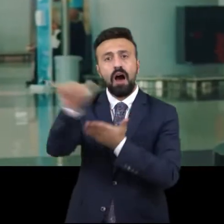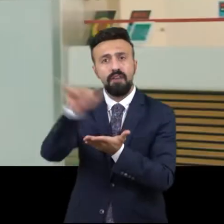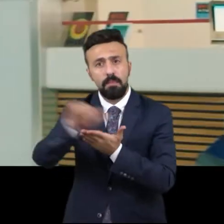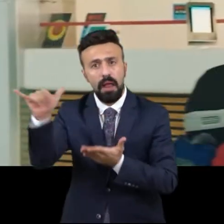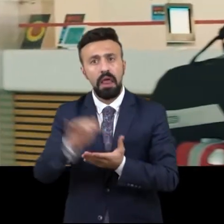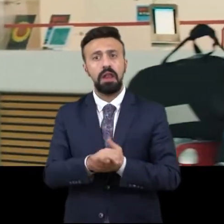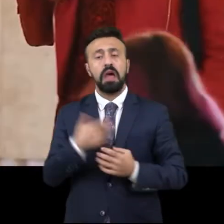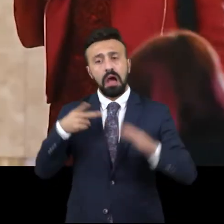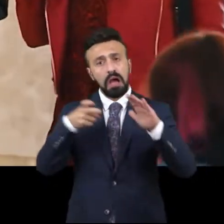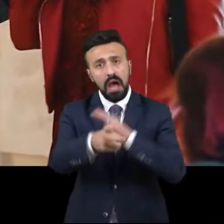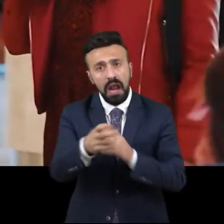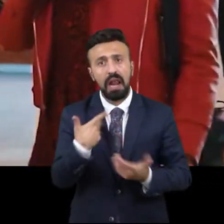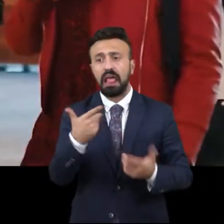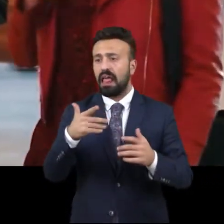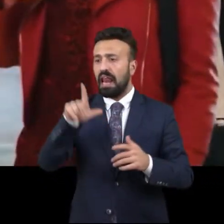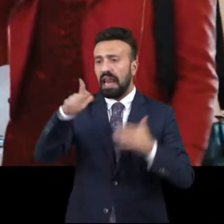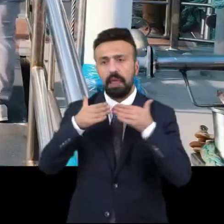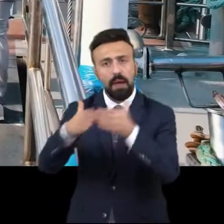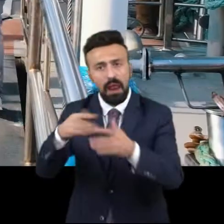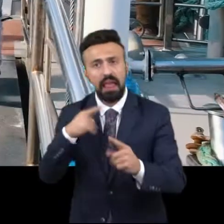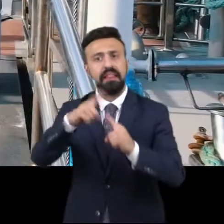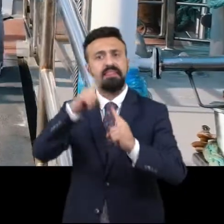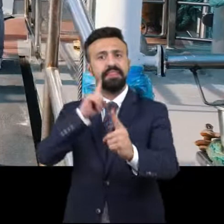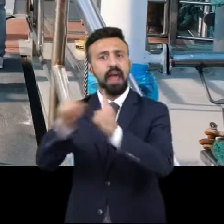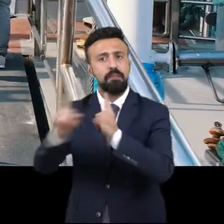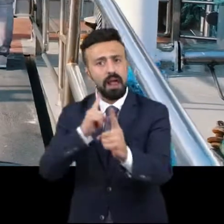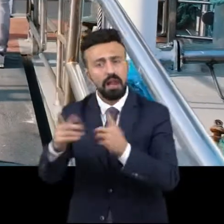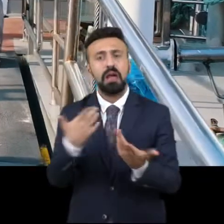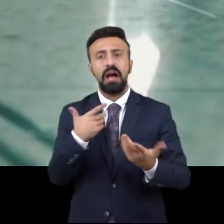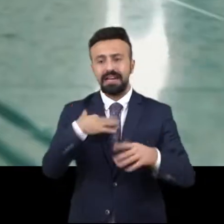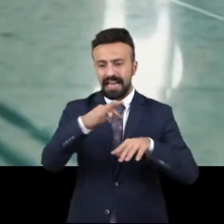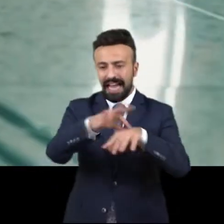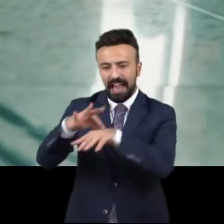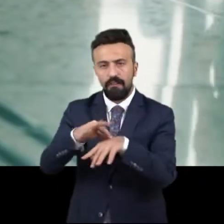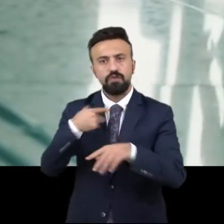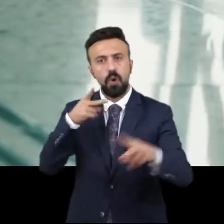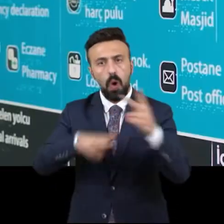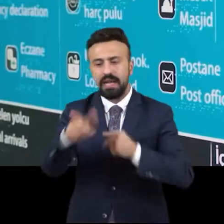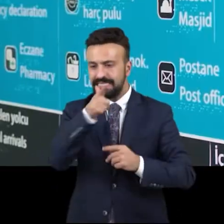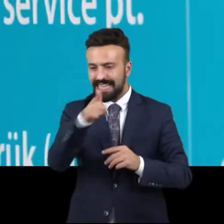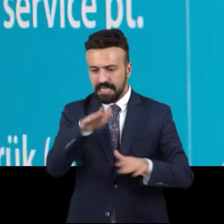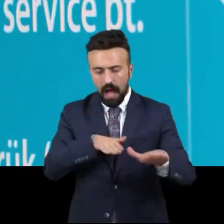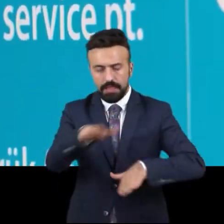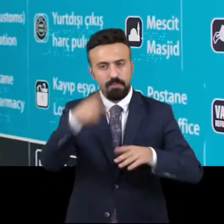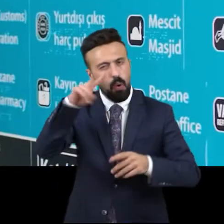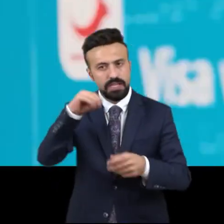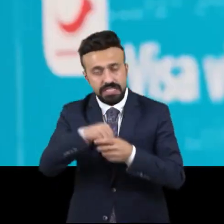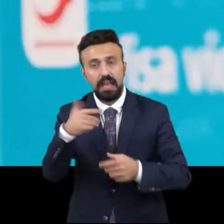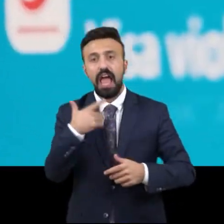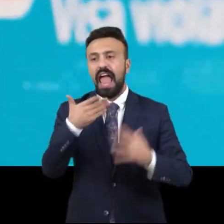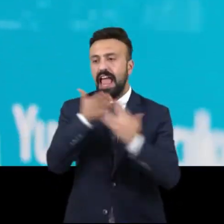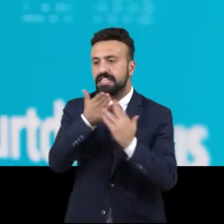Havalimanlarında, garlarda, limanlarda, terminallerde, kılavuz yollar, sesli adımlar,